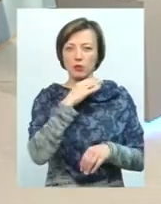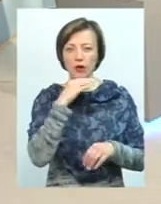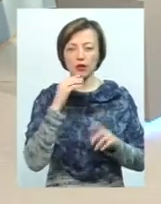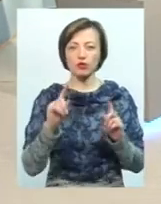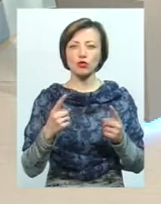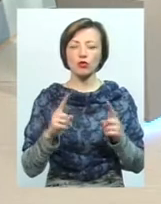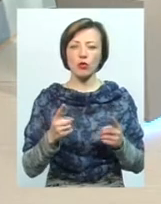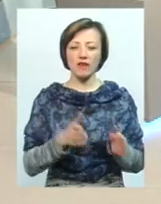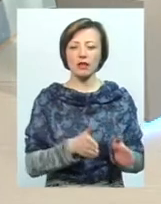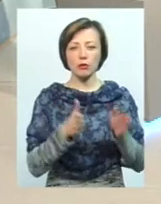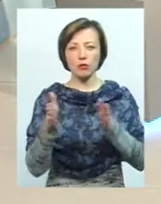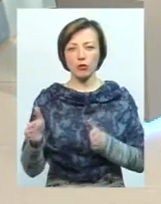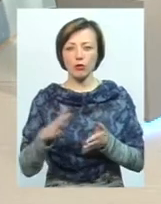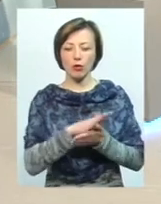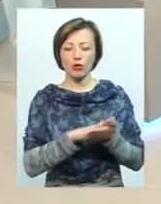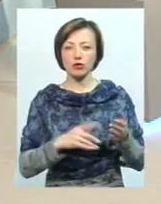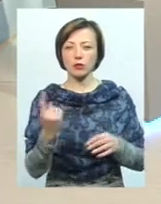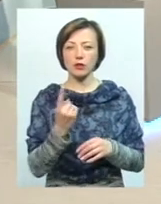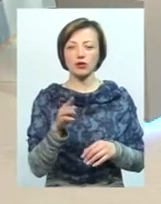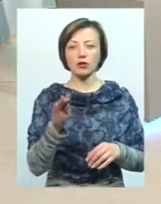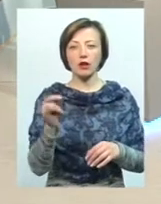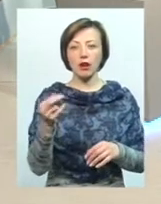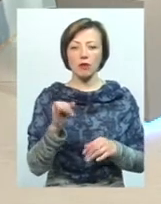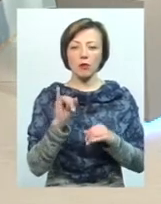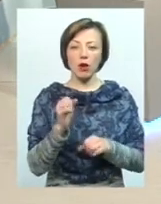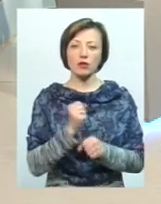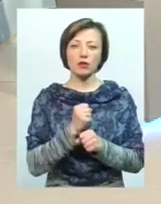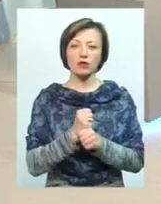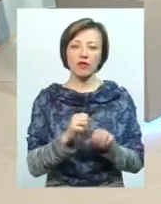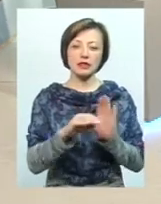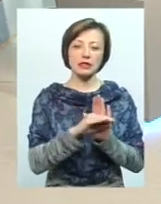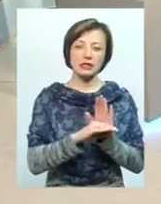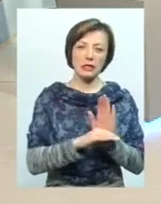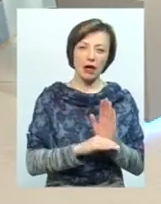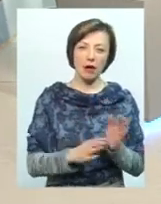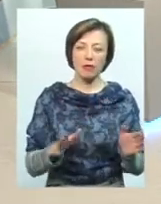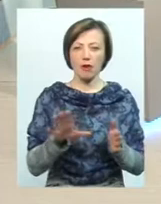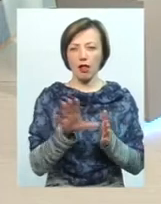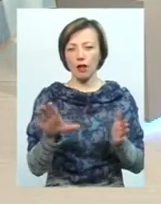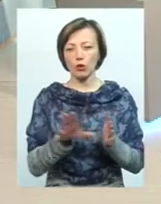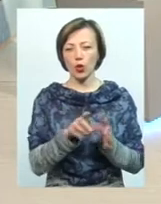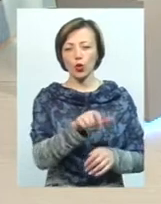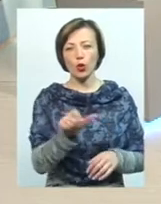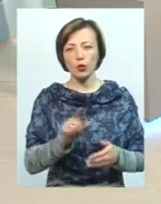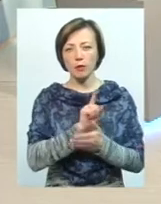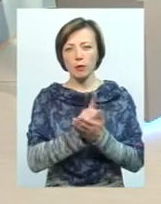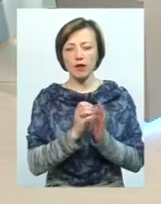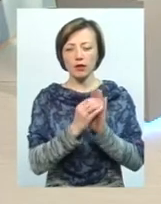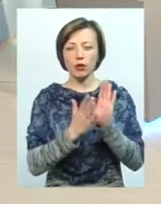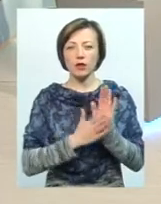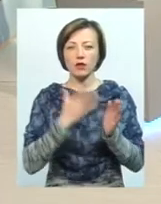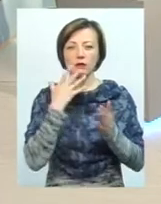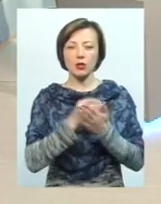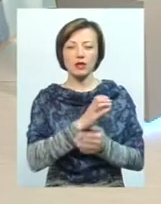чому там відтермінували, тобто продовжували до 1 травня, тому що там погано працювала система, люди, які мали декларувати свої статки, вони